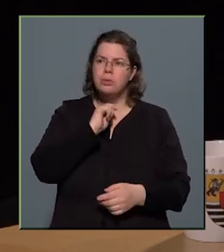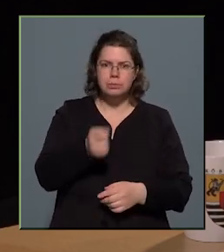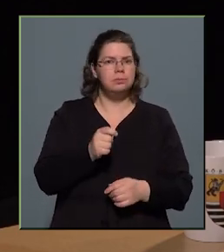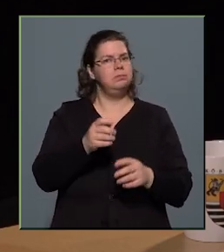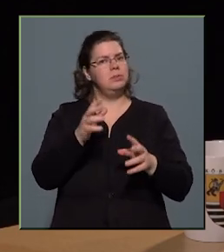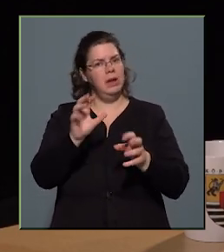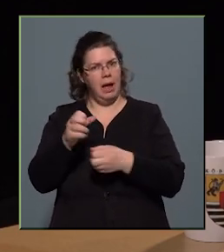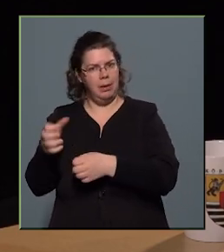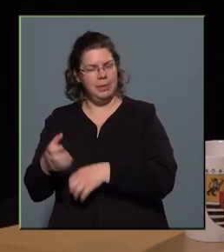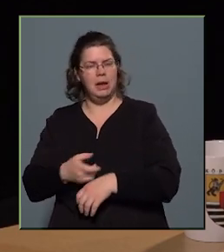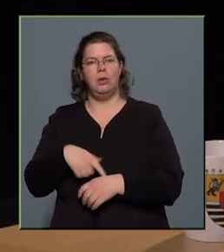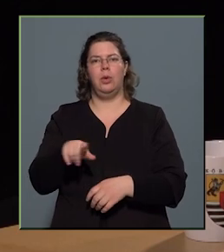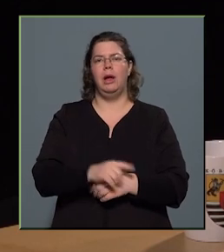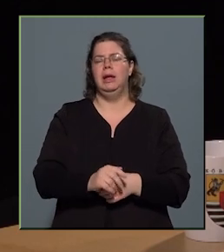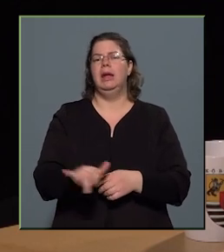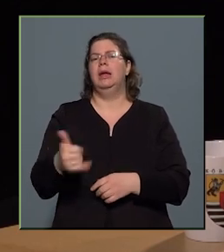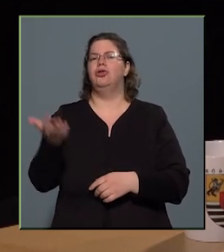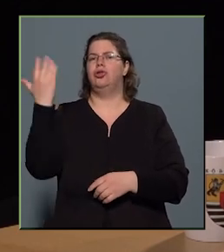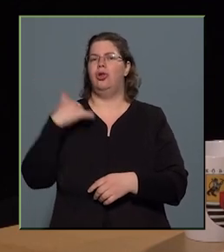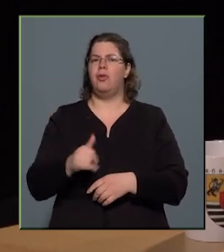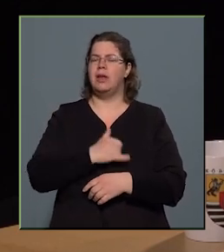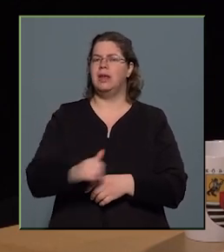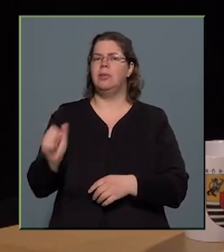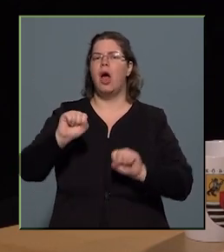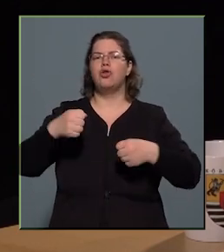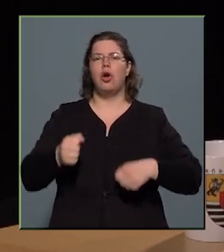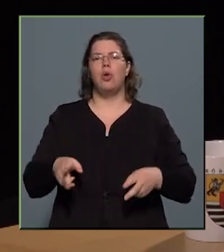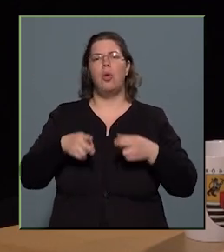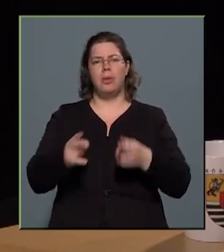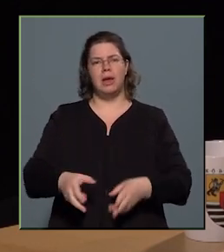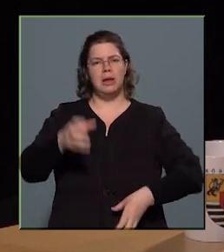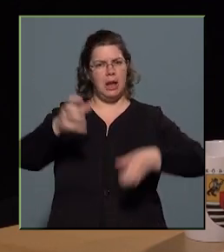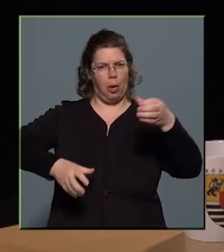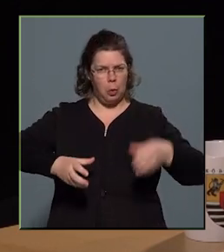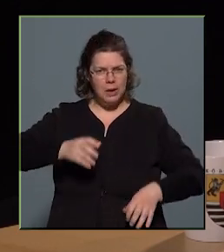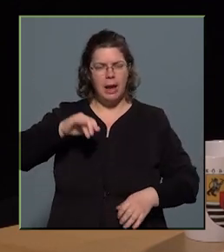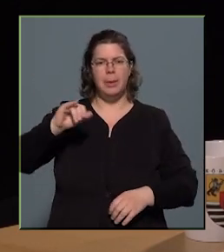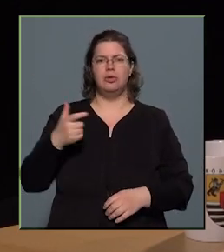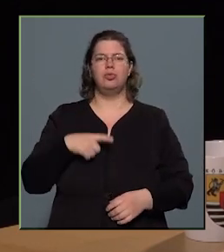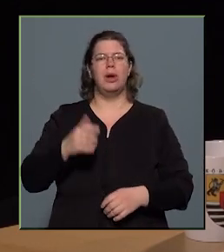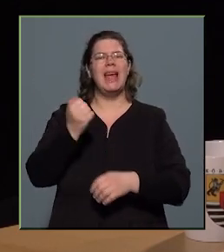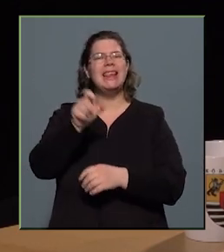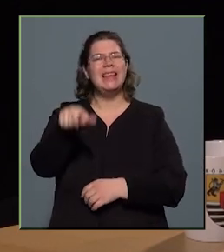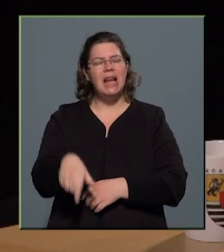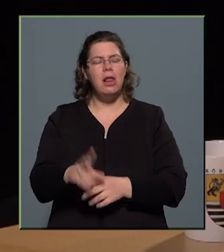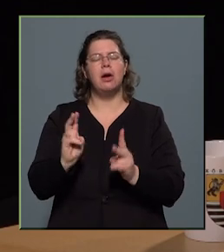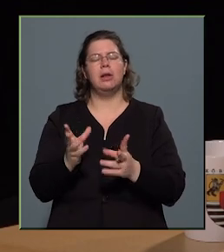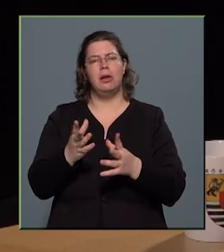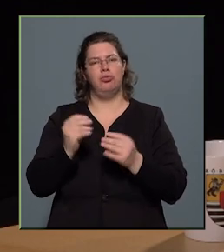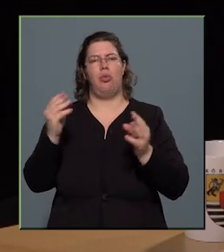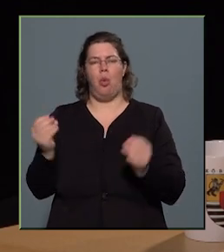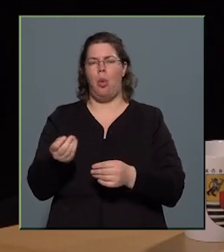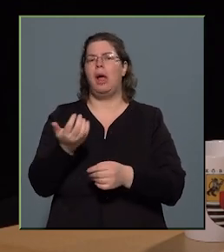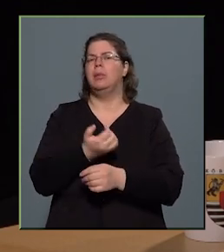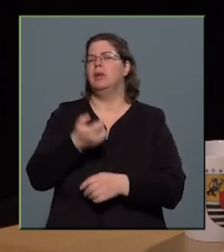őket, illetve a tavaly éven a gyakorló utcai lakótelepen is volt egy délerünk, akinek a jelentős mennyiségű kábítószert